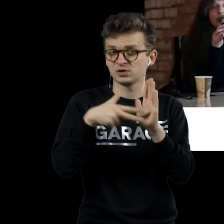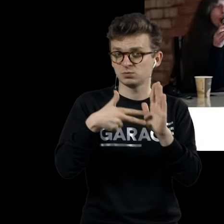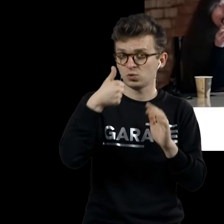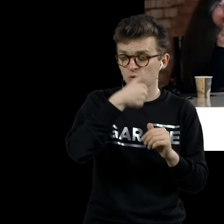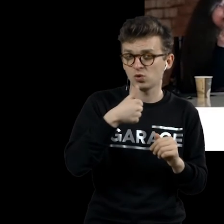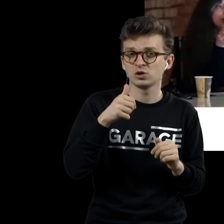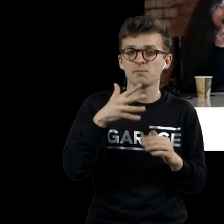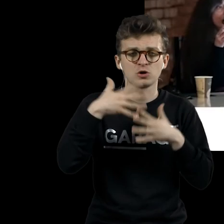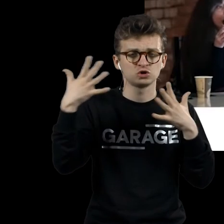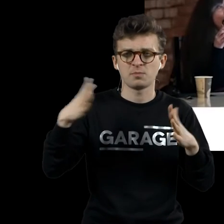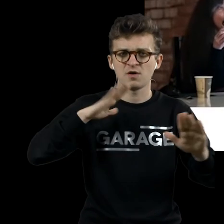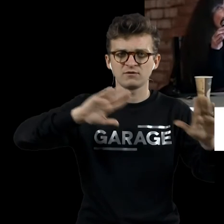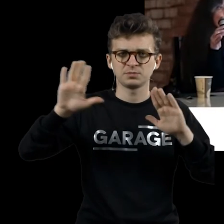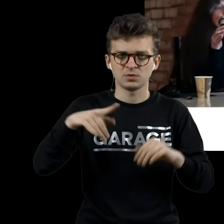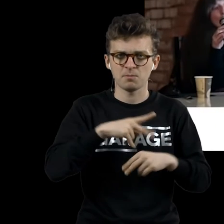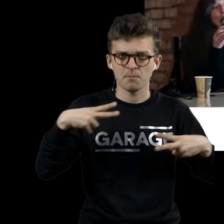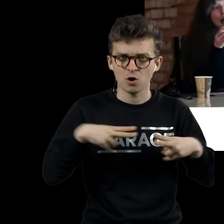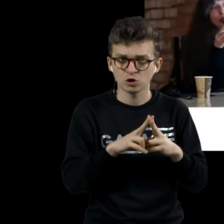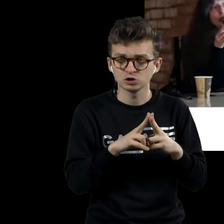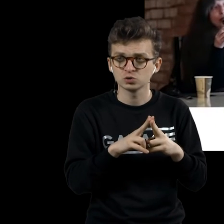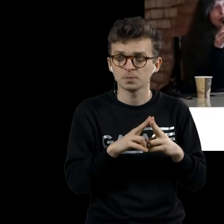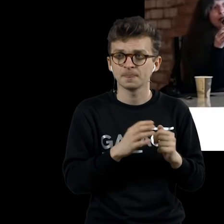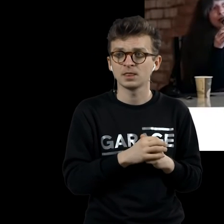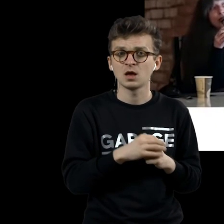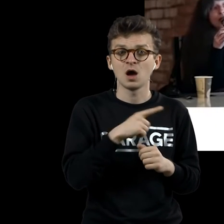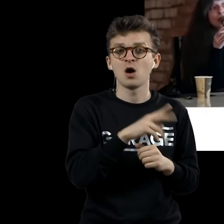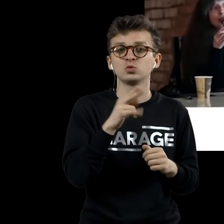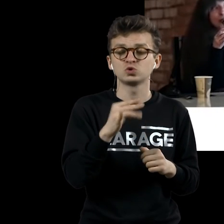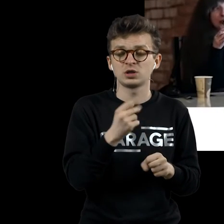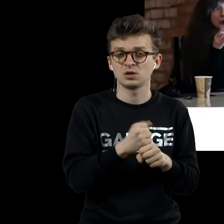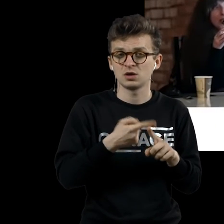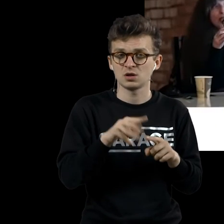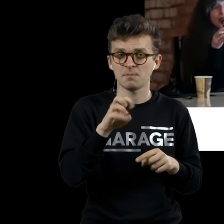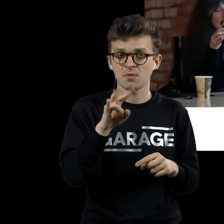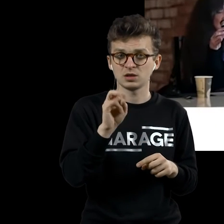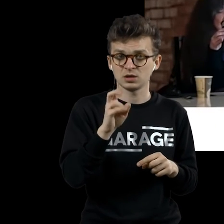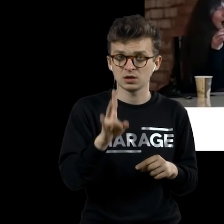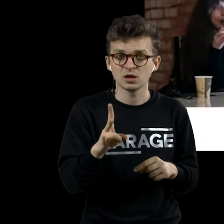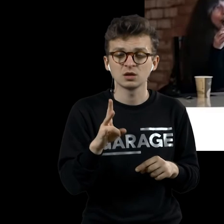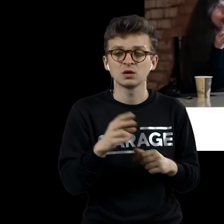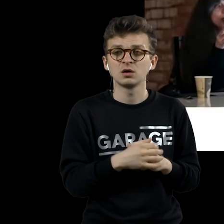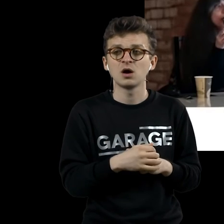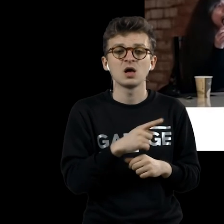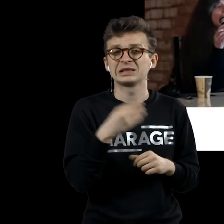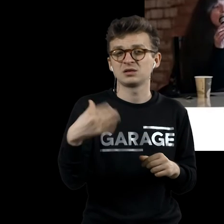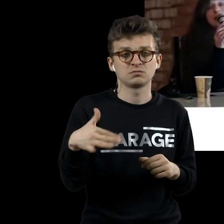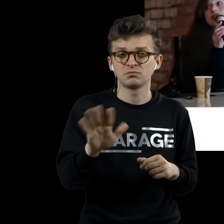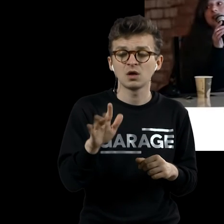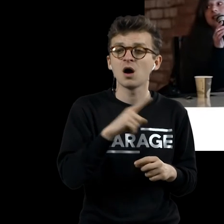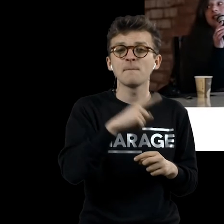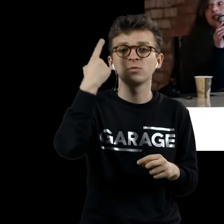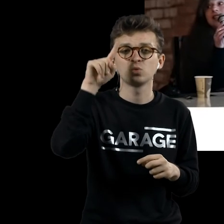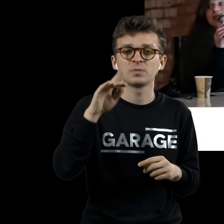международная сюрреалистическая выставка в Париже. Он делает вот этот манекен, но это не манекен-андрогин. Но он придумывает